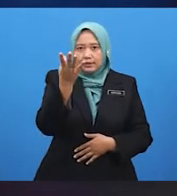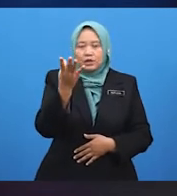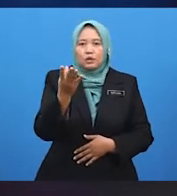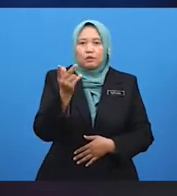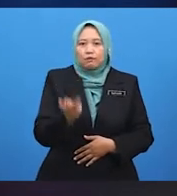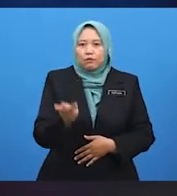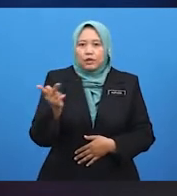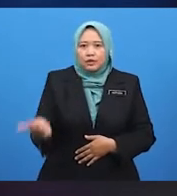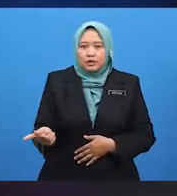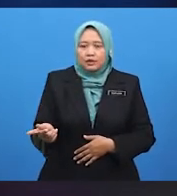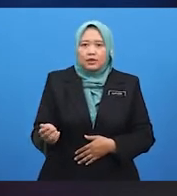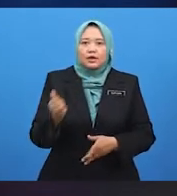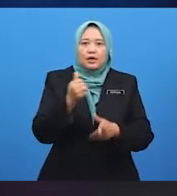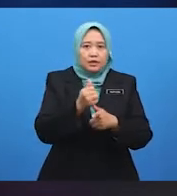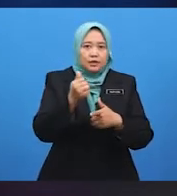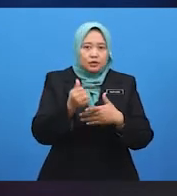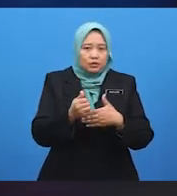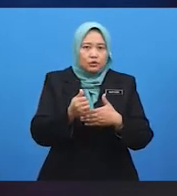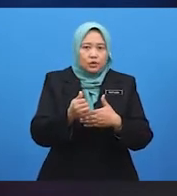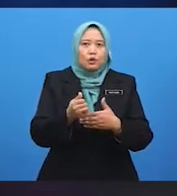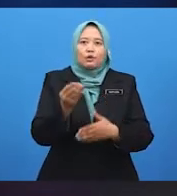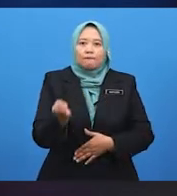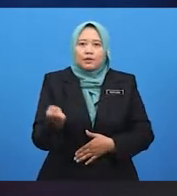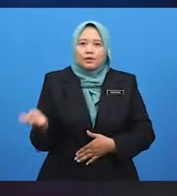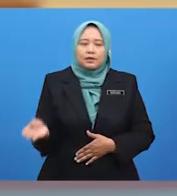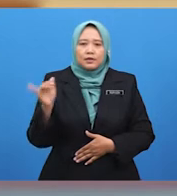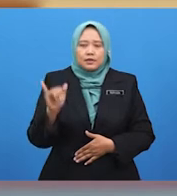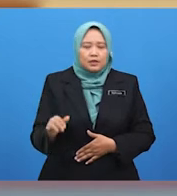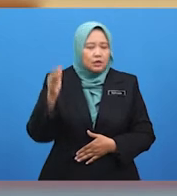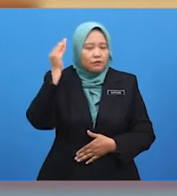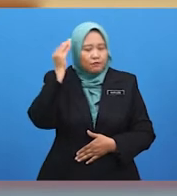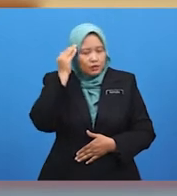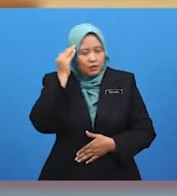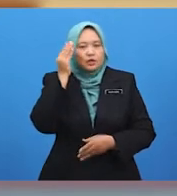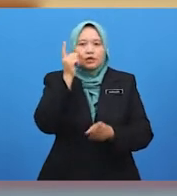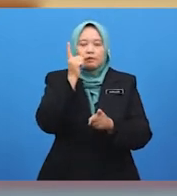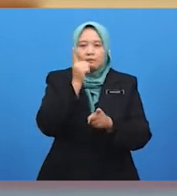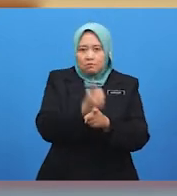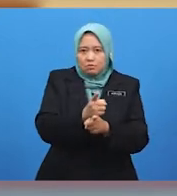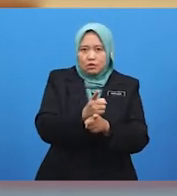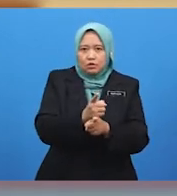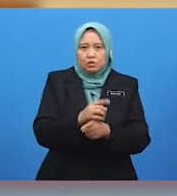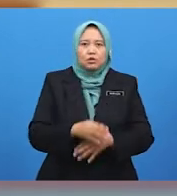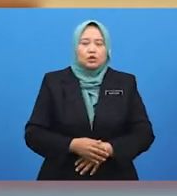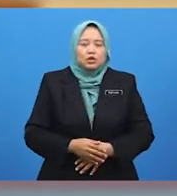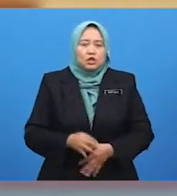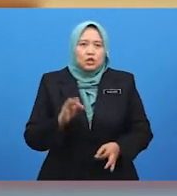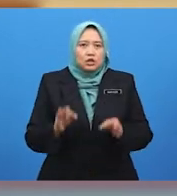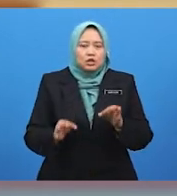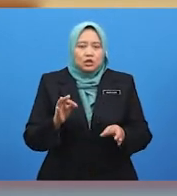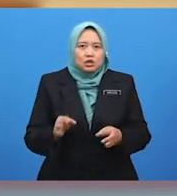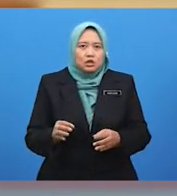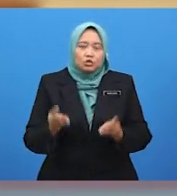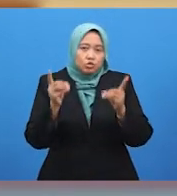atau benda yang difikirkan dengan betul. Jika tidak terserempah dengan perbuatan jiran yang tidak